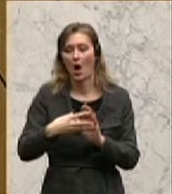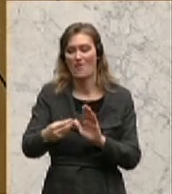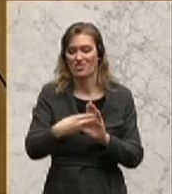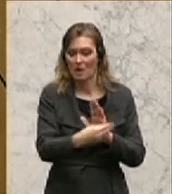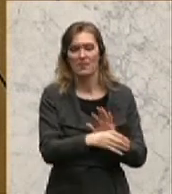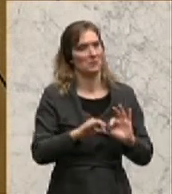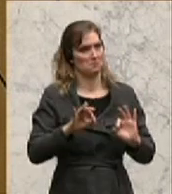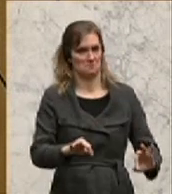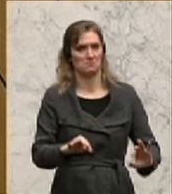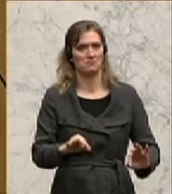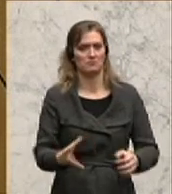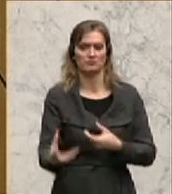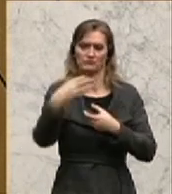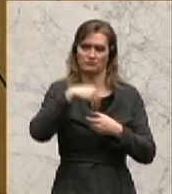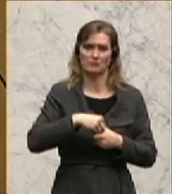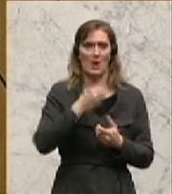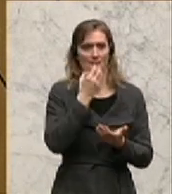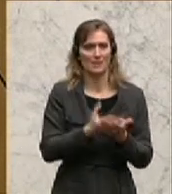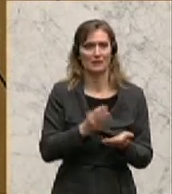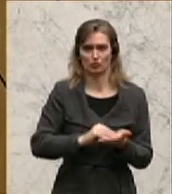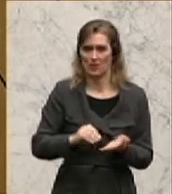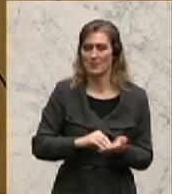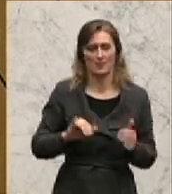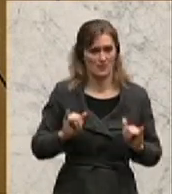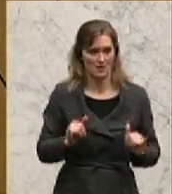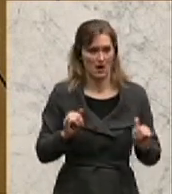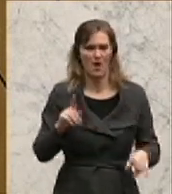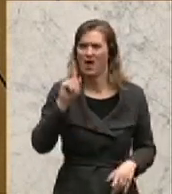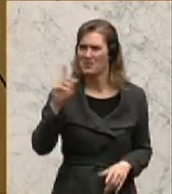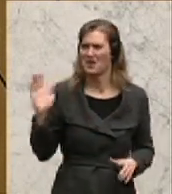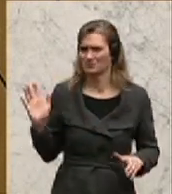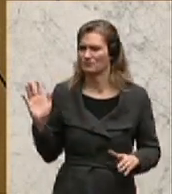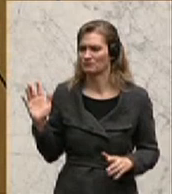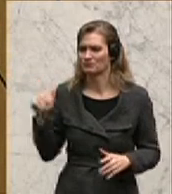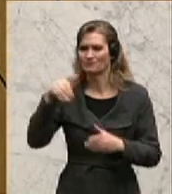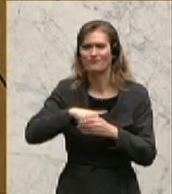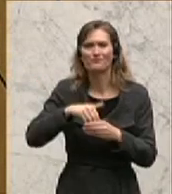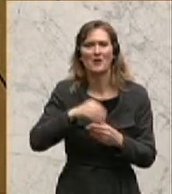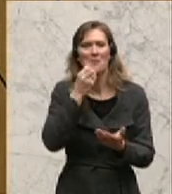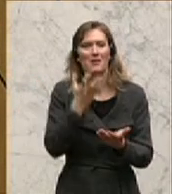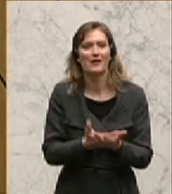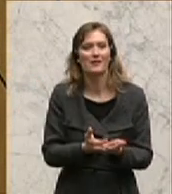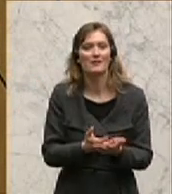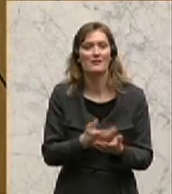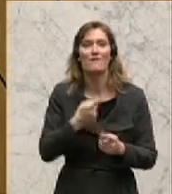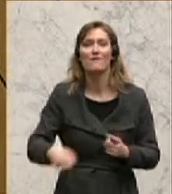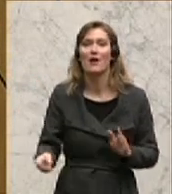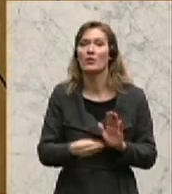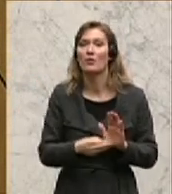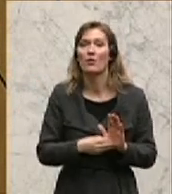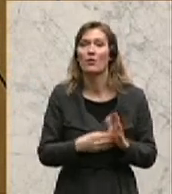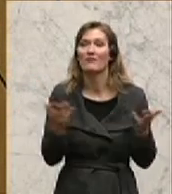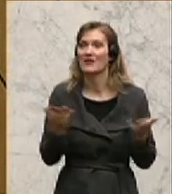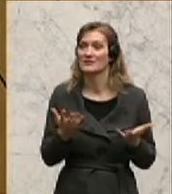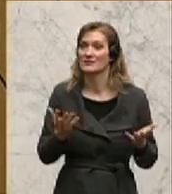und auch in den Bericht hineingenommen. Aber was der Bericht noch immer nicht widerspiegelt und das ist meine